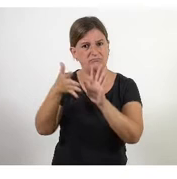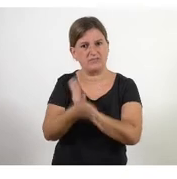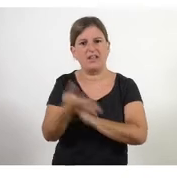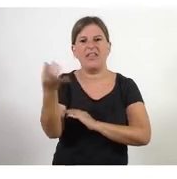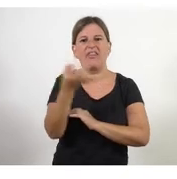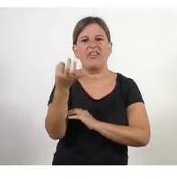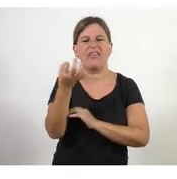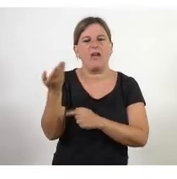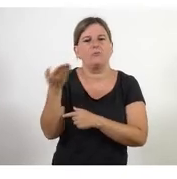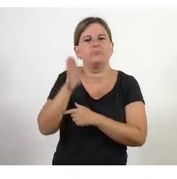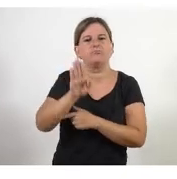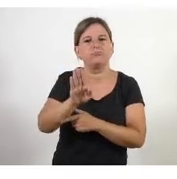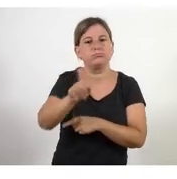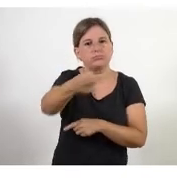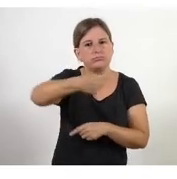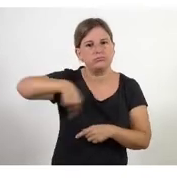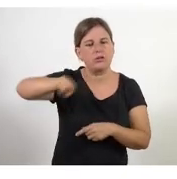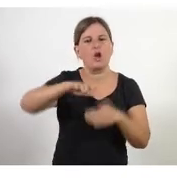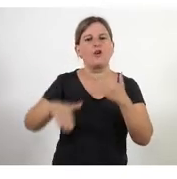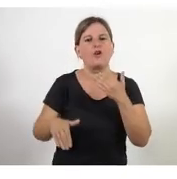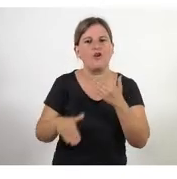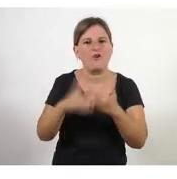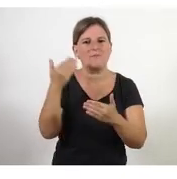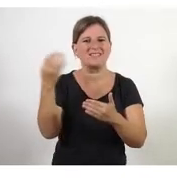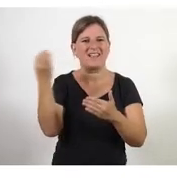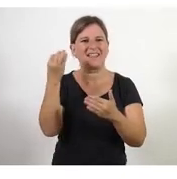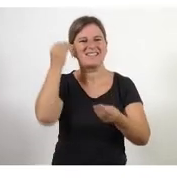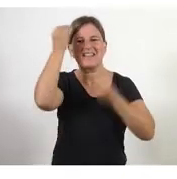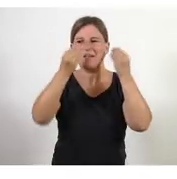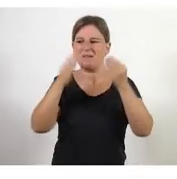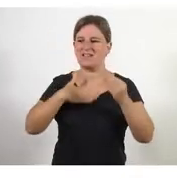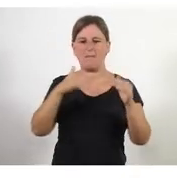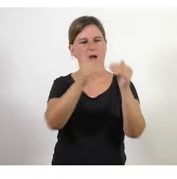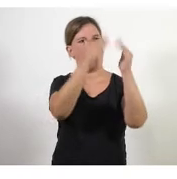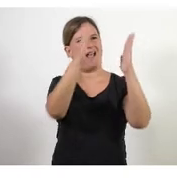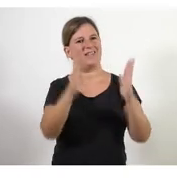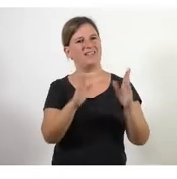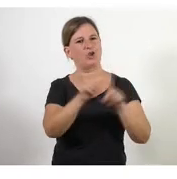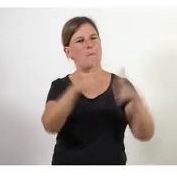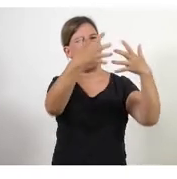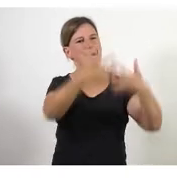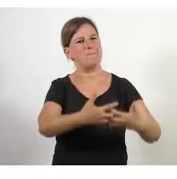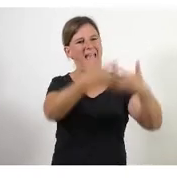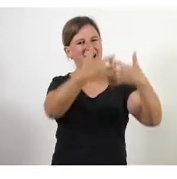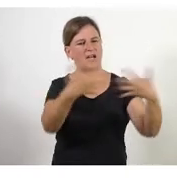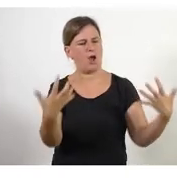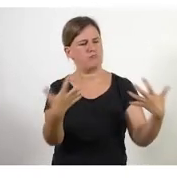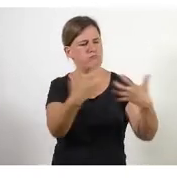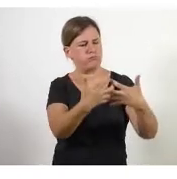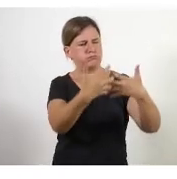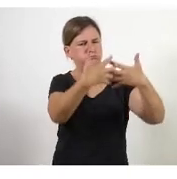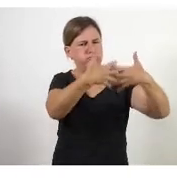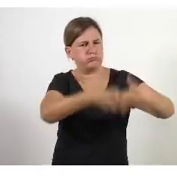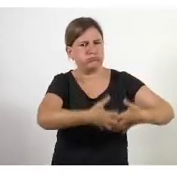ens conviden, us conviden a començar i s'ha de mirar l'organització com una màquina ben engranada amb uns